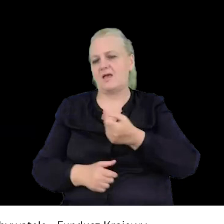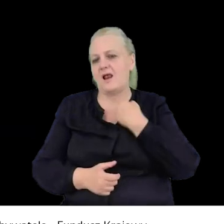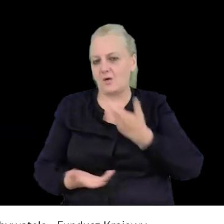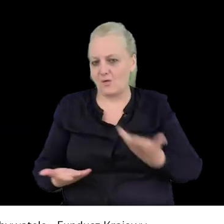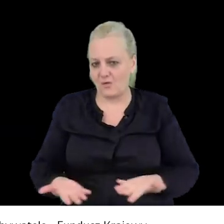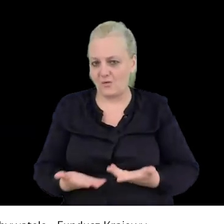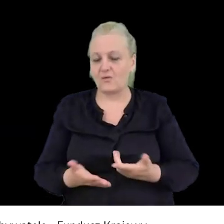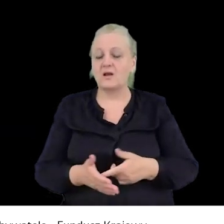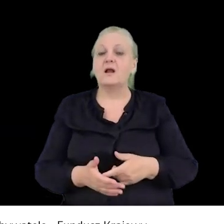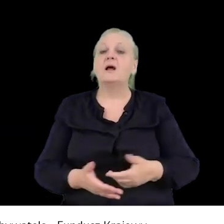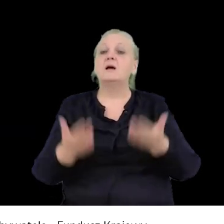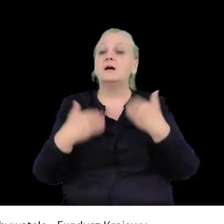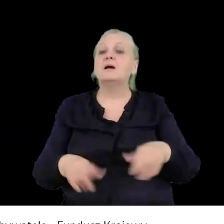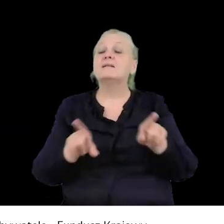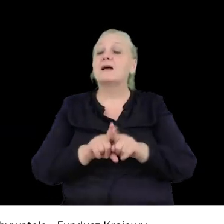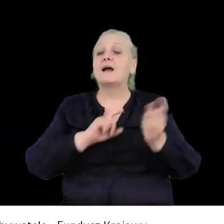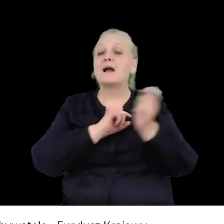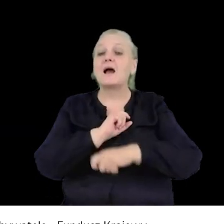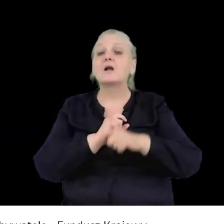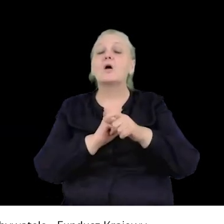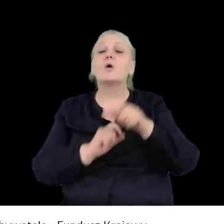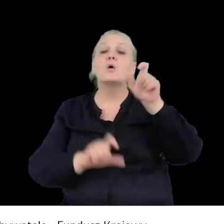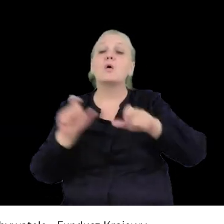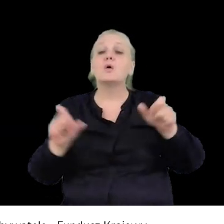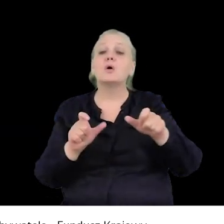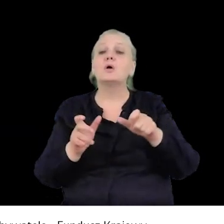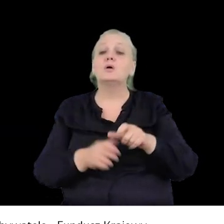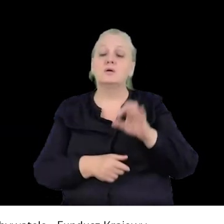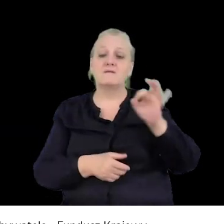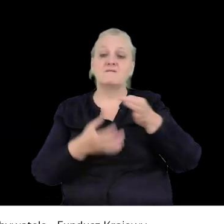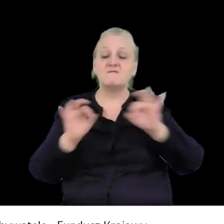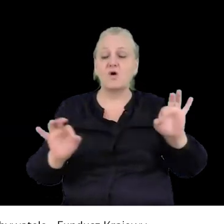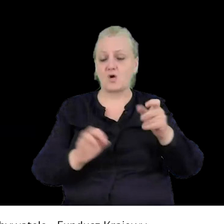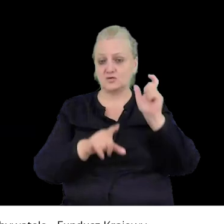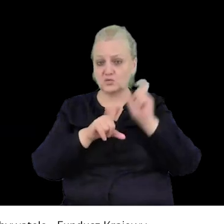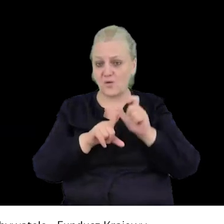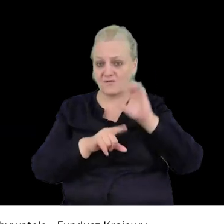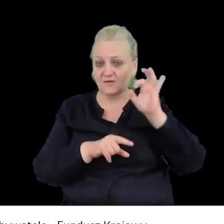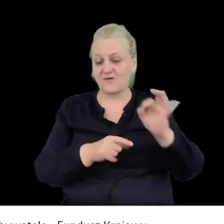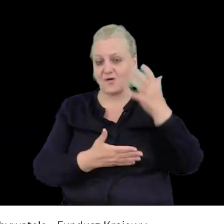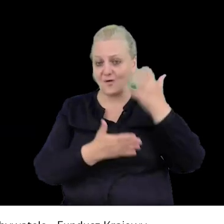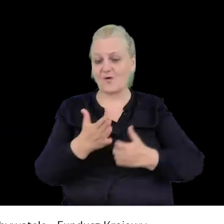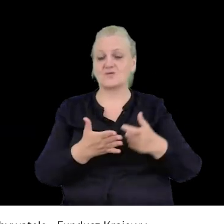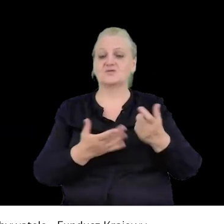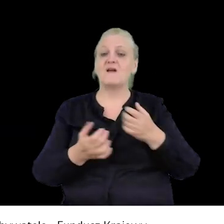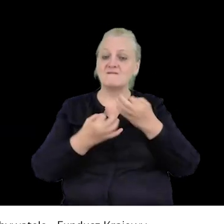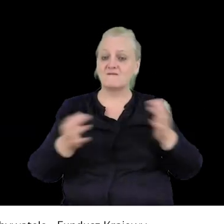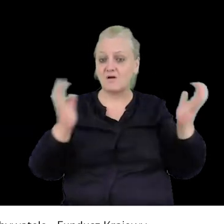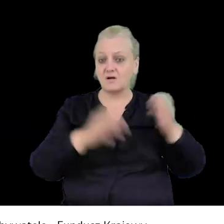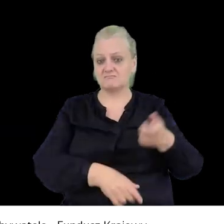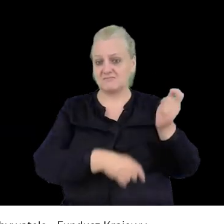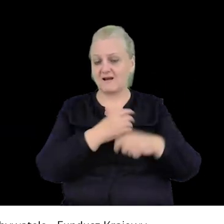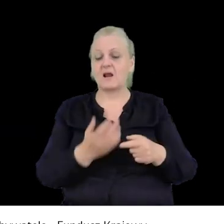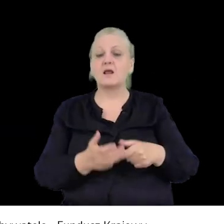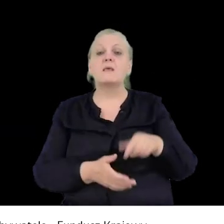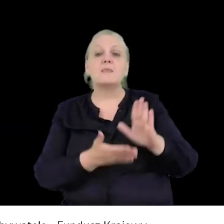Ostatnie stosowanie sankcji karnych wobec osób korzystających ze swojej wolności słowa, wolności zgromadzeń, czyli ponownie często w